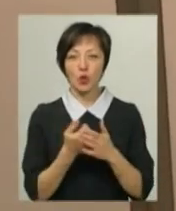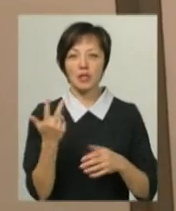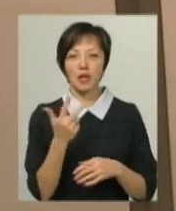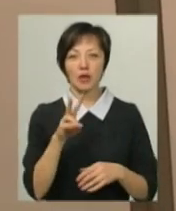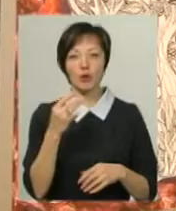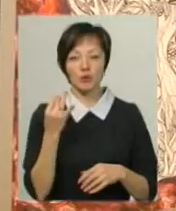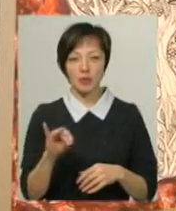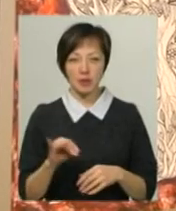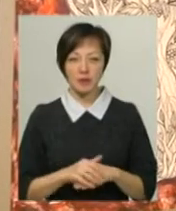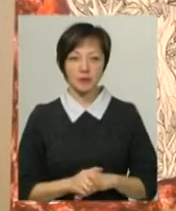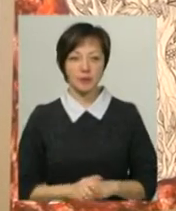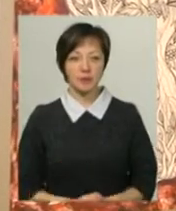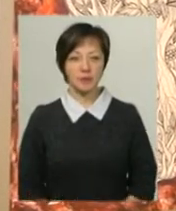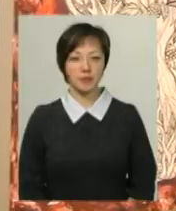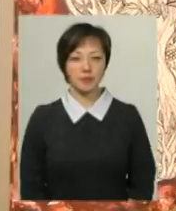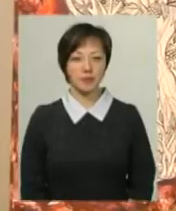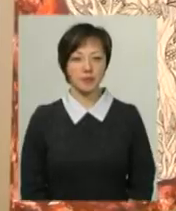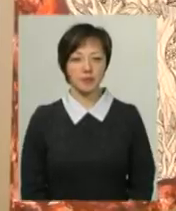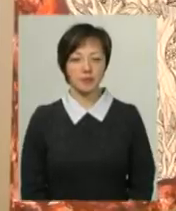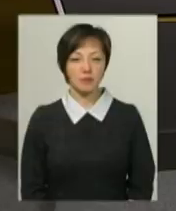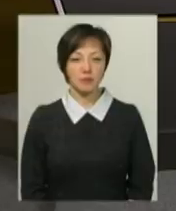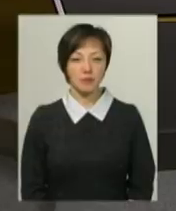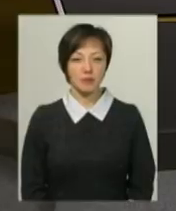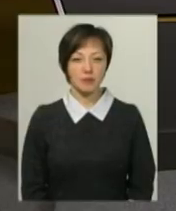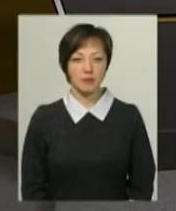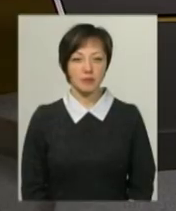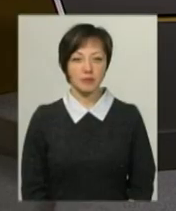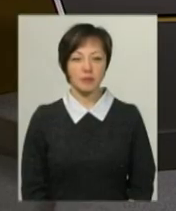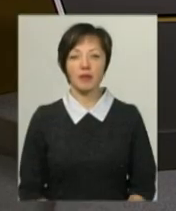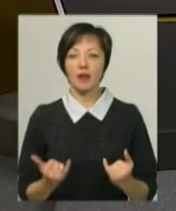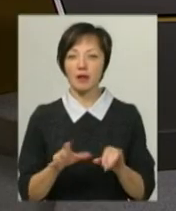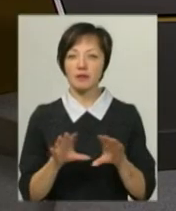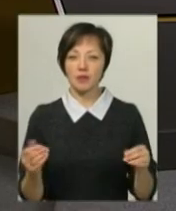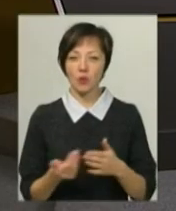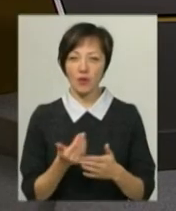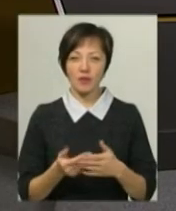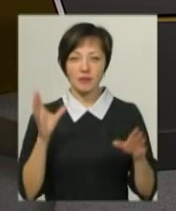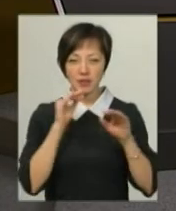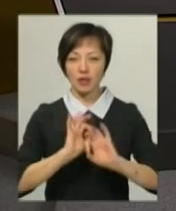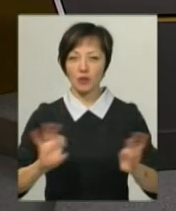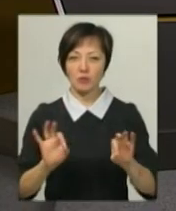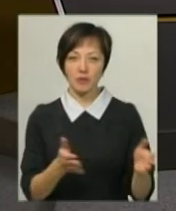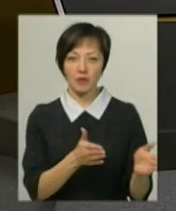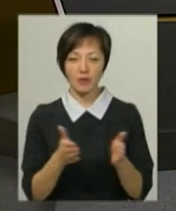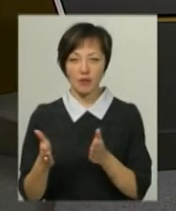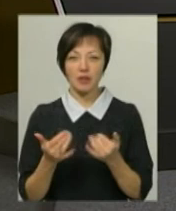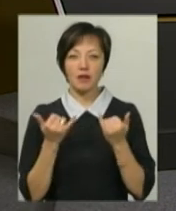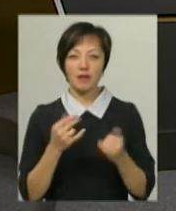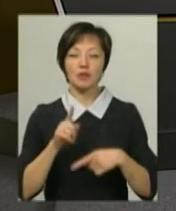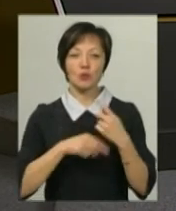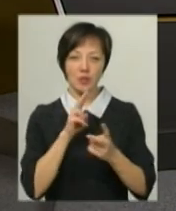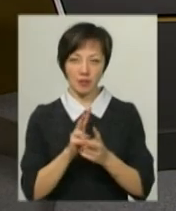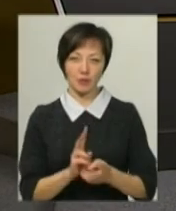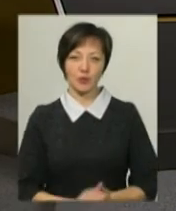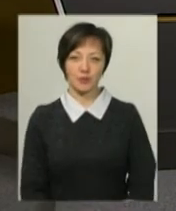Тетяна Ворожцова, Іван Мовчан, Новини, Поділля, Центр. Наразі це усі новини, які ми встигли для вас підготувати. Побачимось о 20